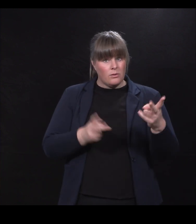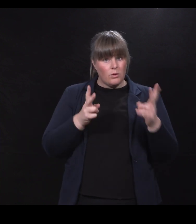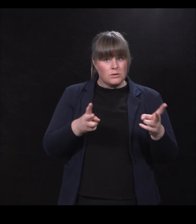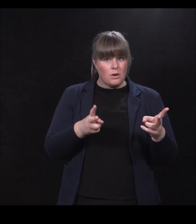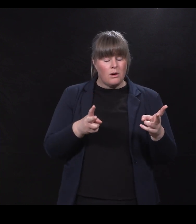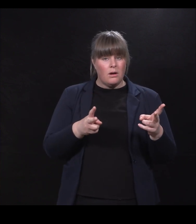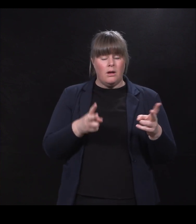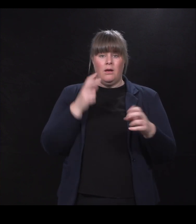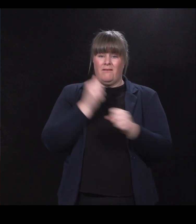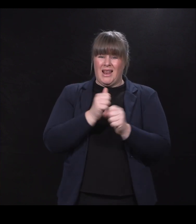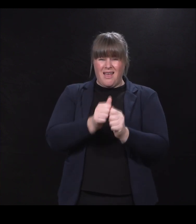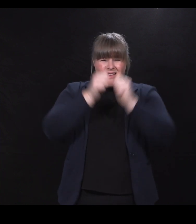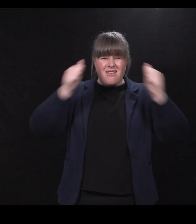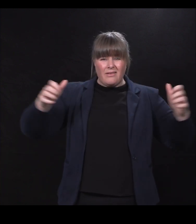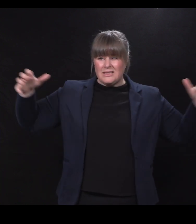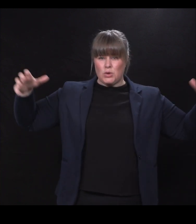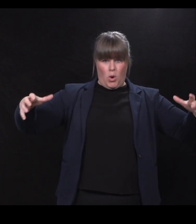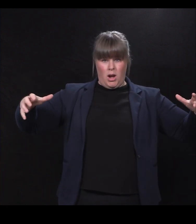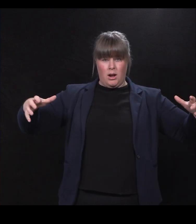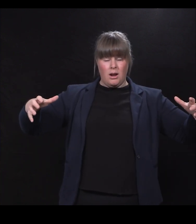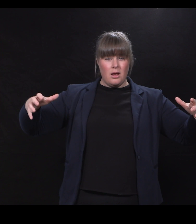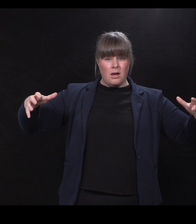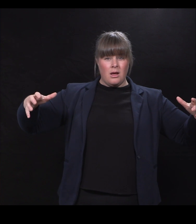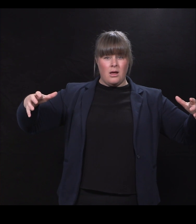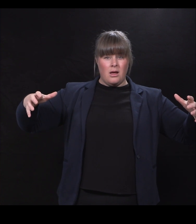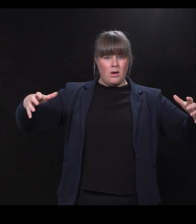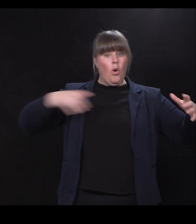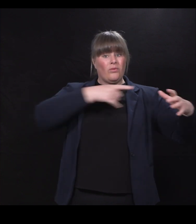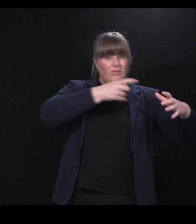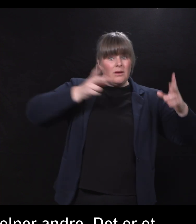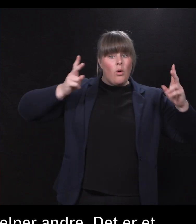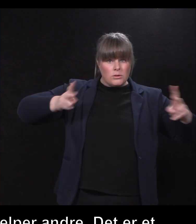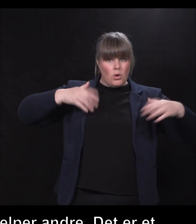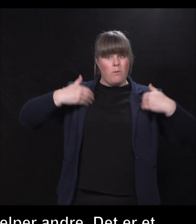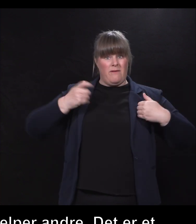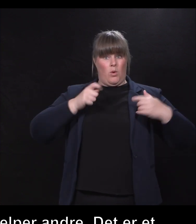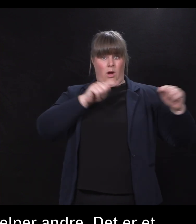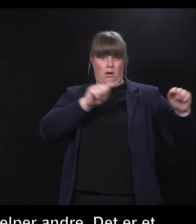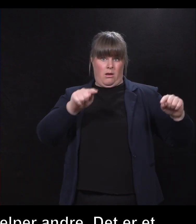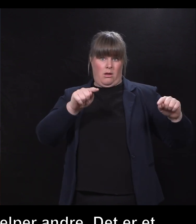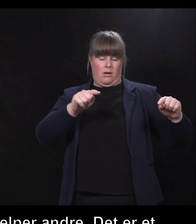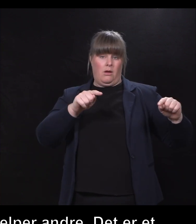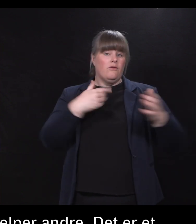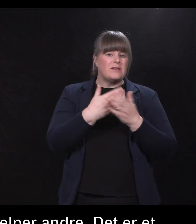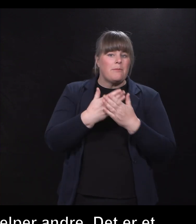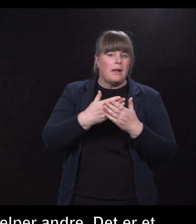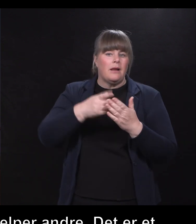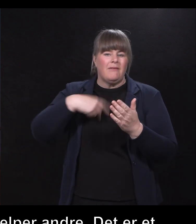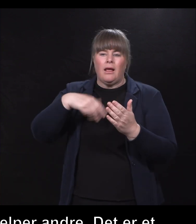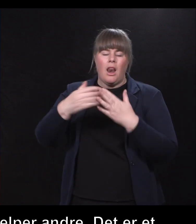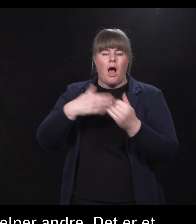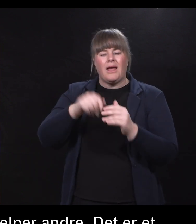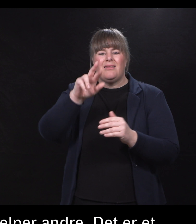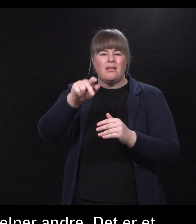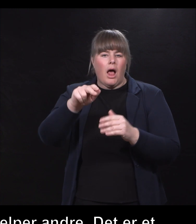også opplever noe. Vi opplever at alt det digitale vi lager ut av undervisningsvideoen får teksting. det hjelper med blant annet å få med